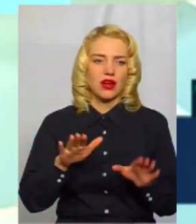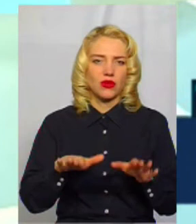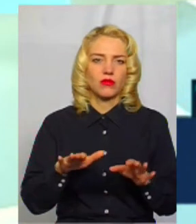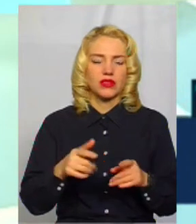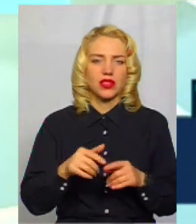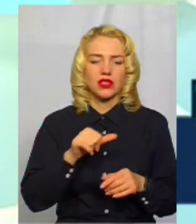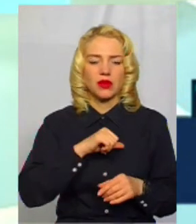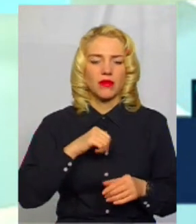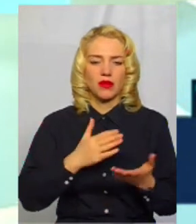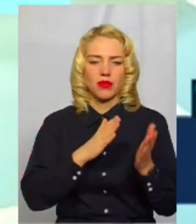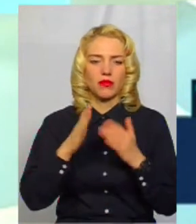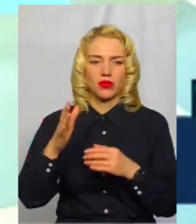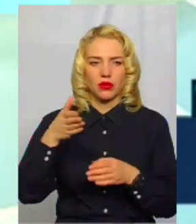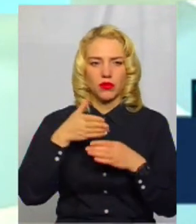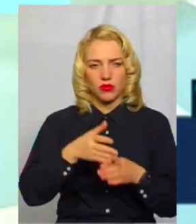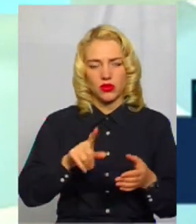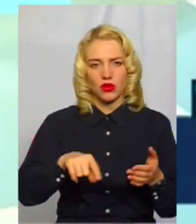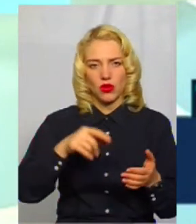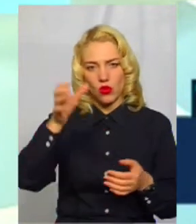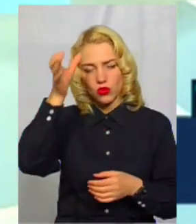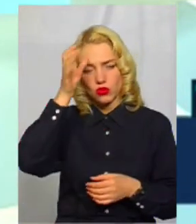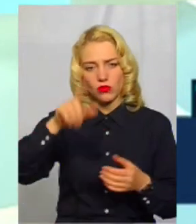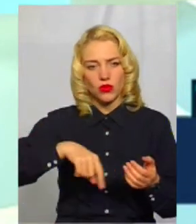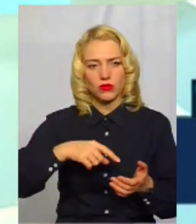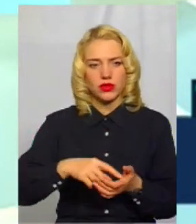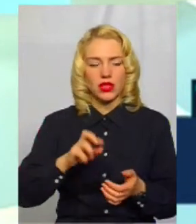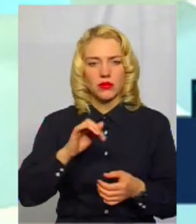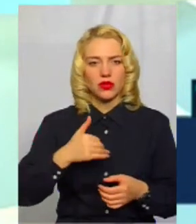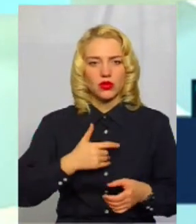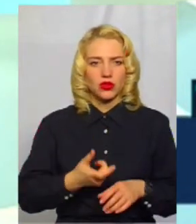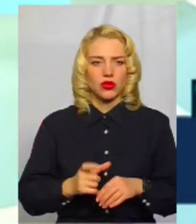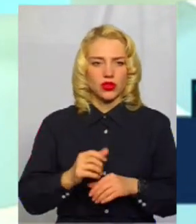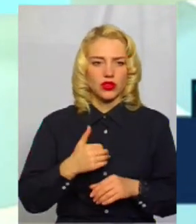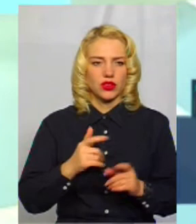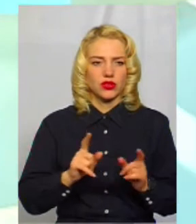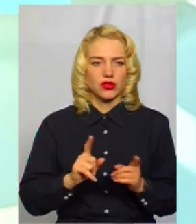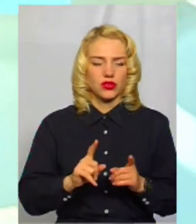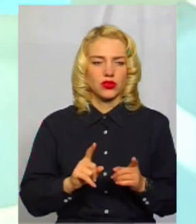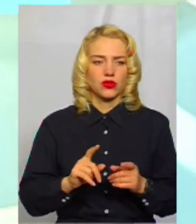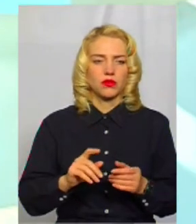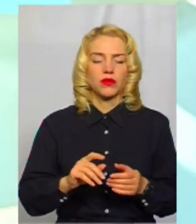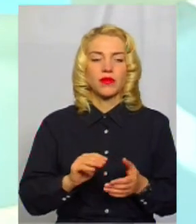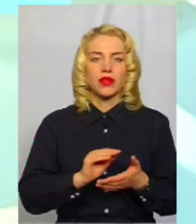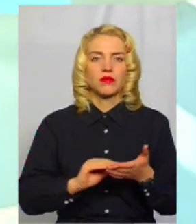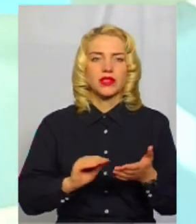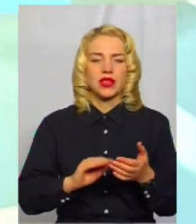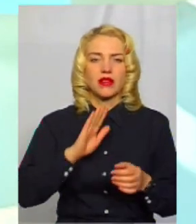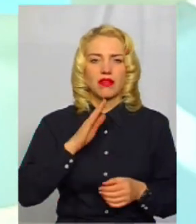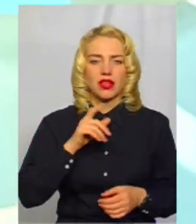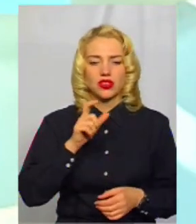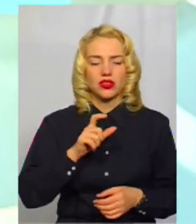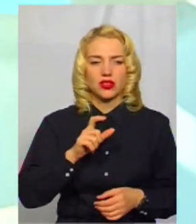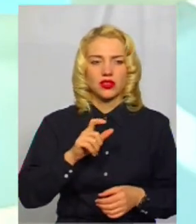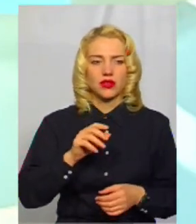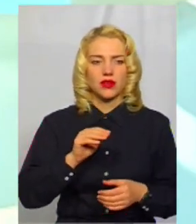СМАР-бібліотека, помічник розумного міста. Я дуже хотіла, щоб писали наші читачі, але, можливо,